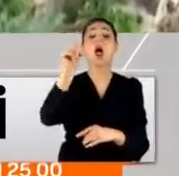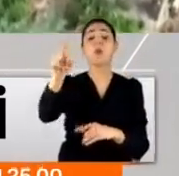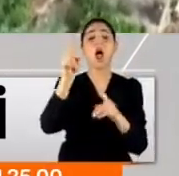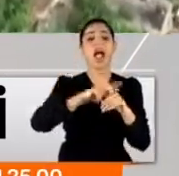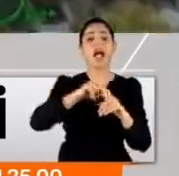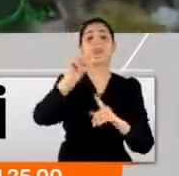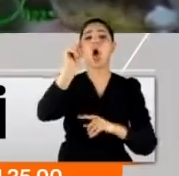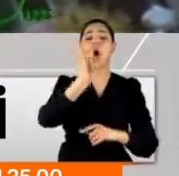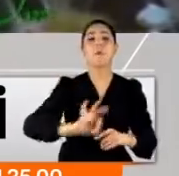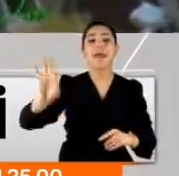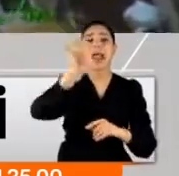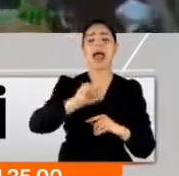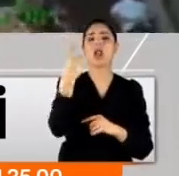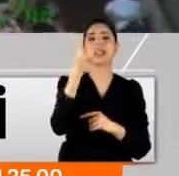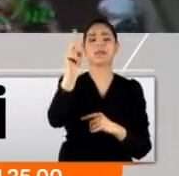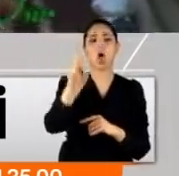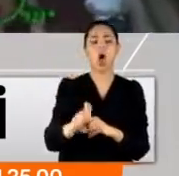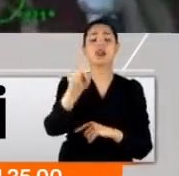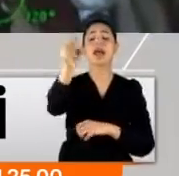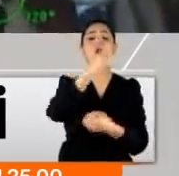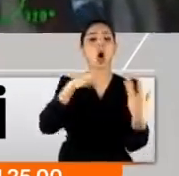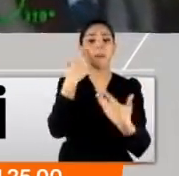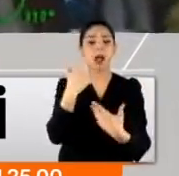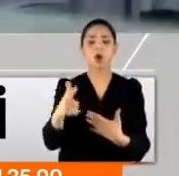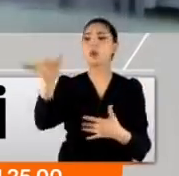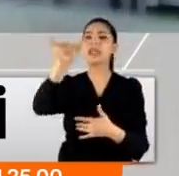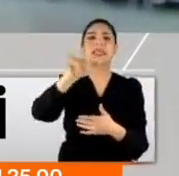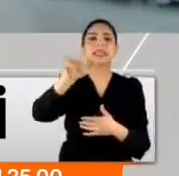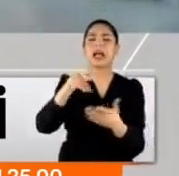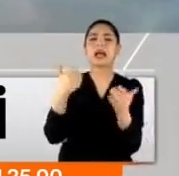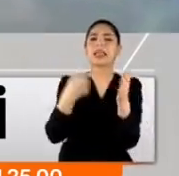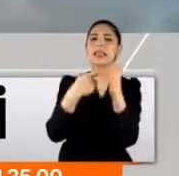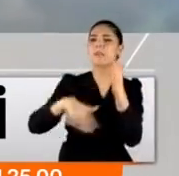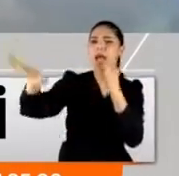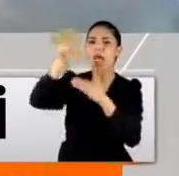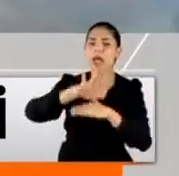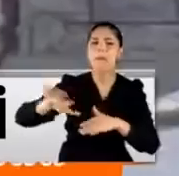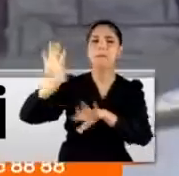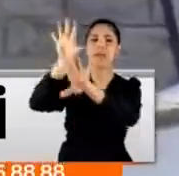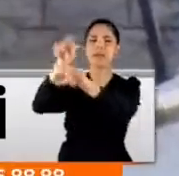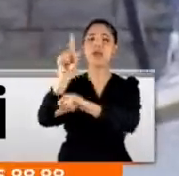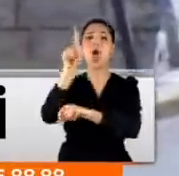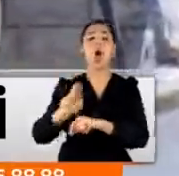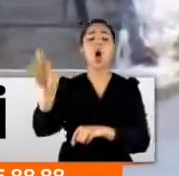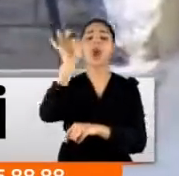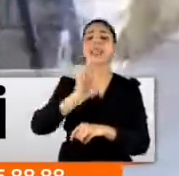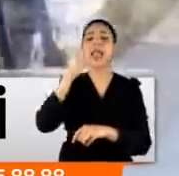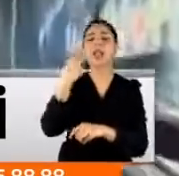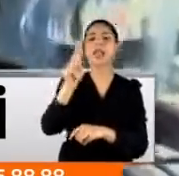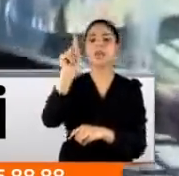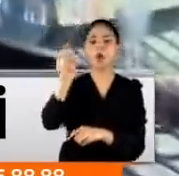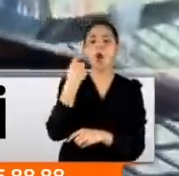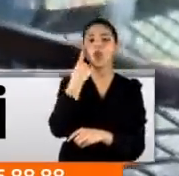2018'de operasyon yapmış. Oktar ve ona en yakın isimleri yakalanmıştı. Ardından 17 Eylül 2019'da